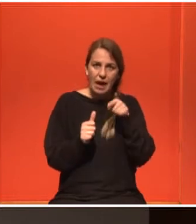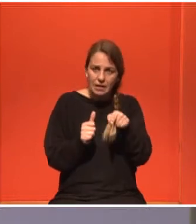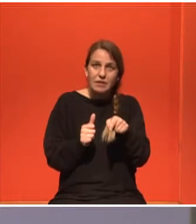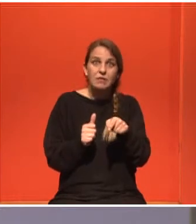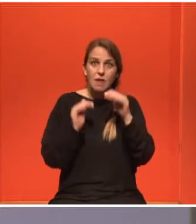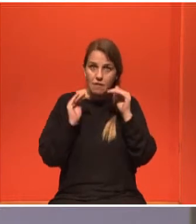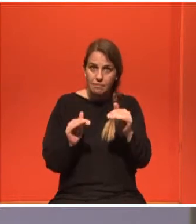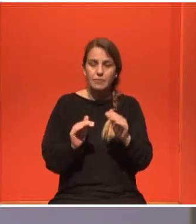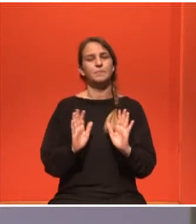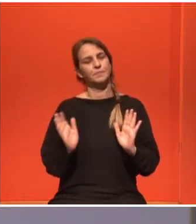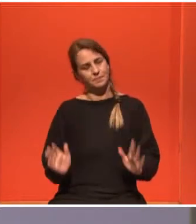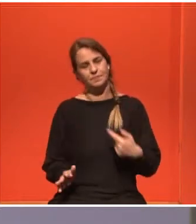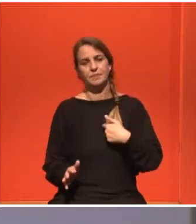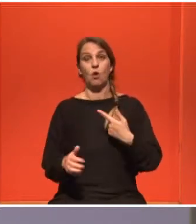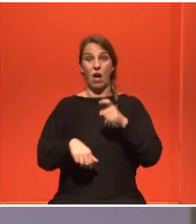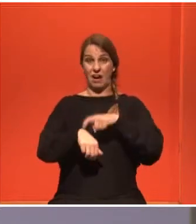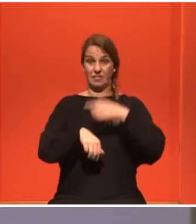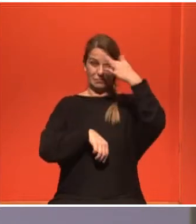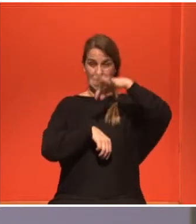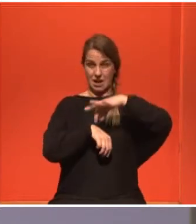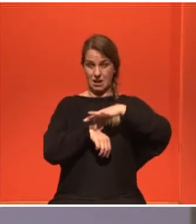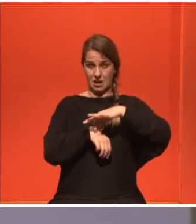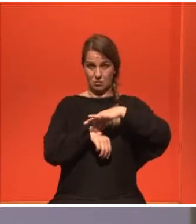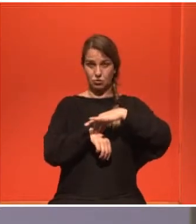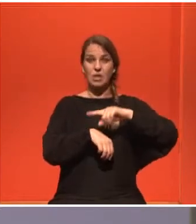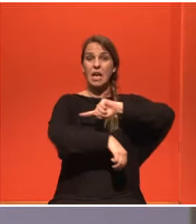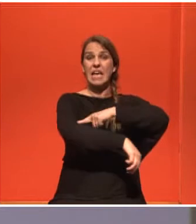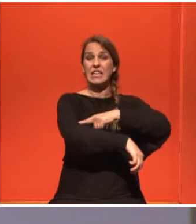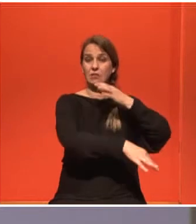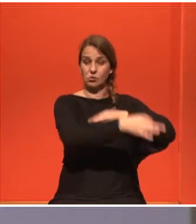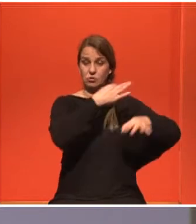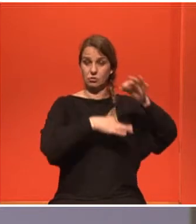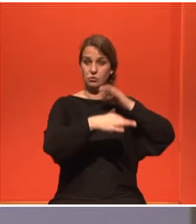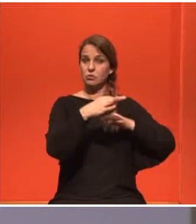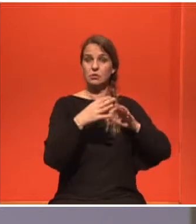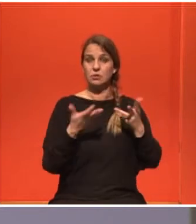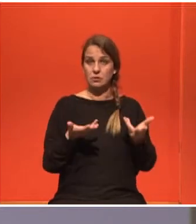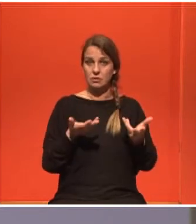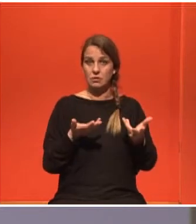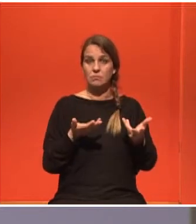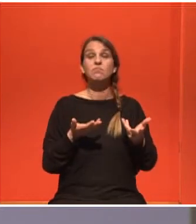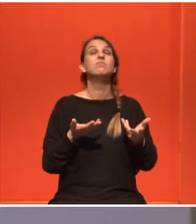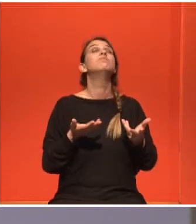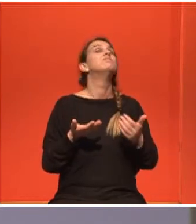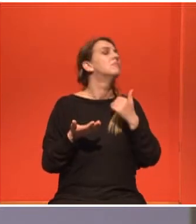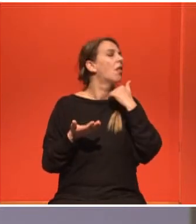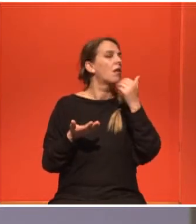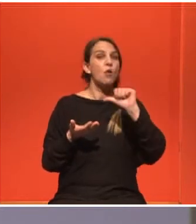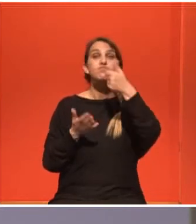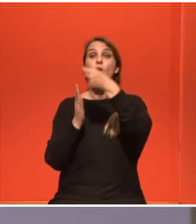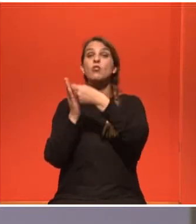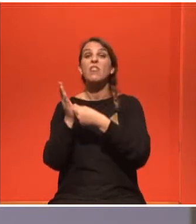Λοιπόν, αρχικά όσο ήμουν άρρωστη γιατί οι ογκολόγοι μου μου είχαν πει ότι δεν θα μπορούσα ούτε να συνεχίσω τον